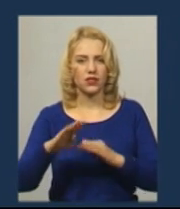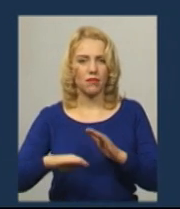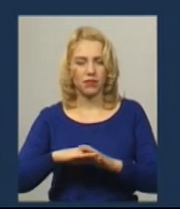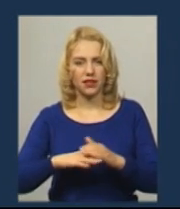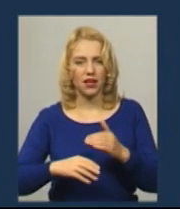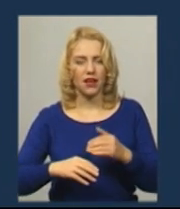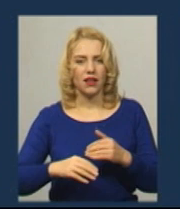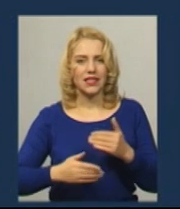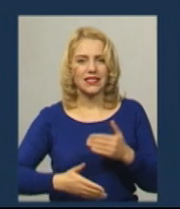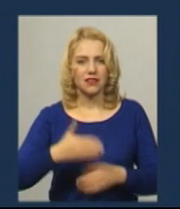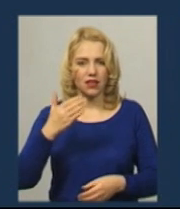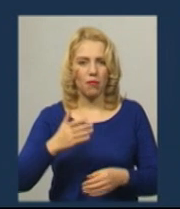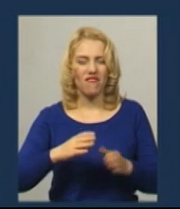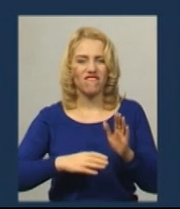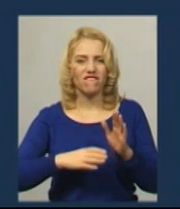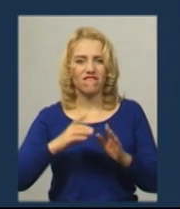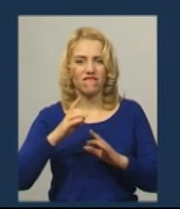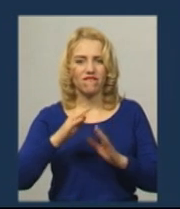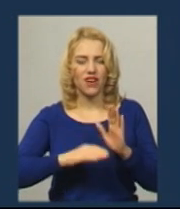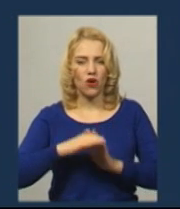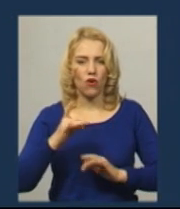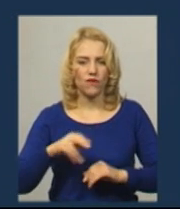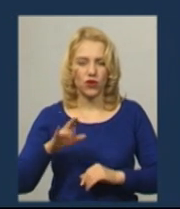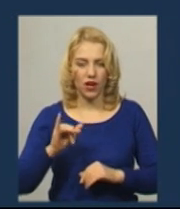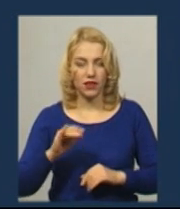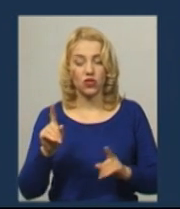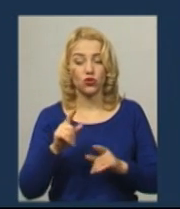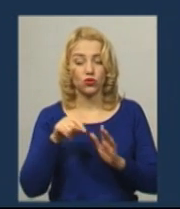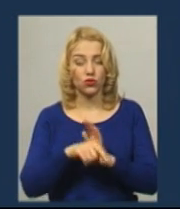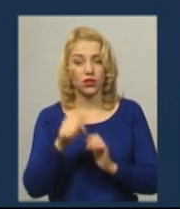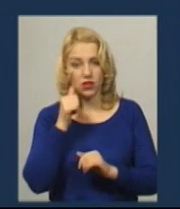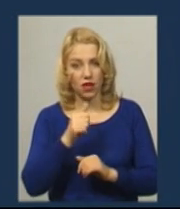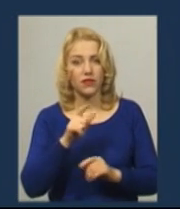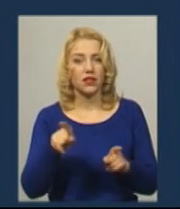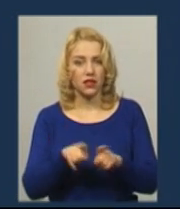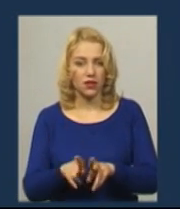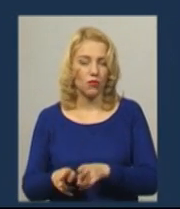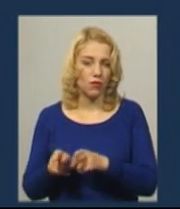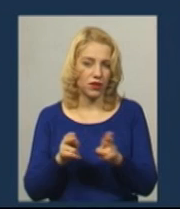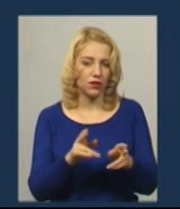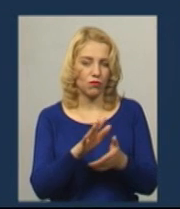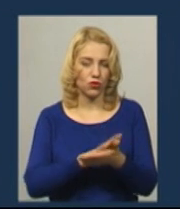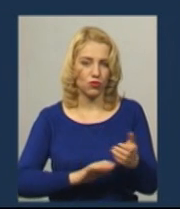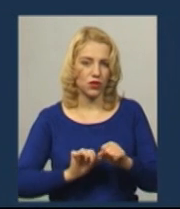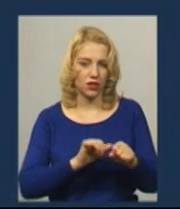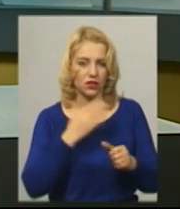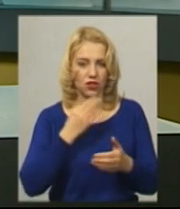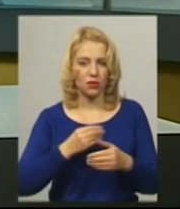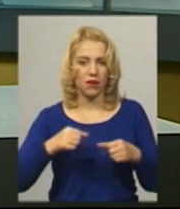а безпосередньо вже завтра ми так само знову приїдемо і продовжимо вистоювати наші проваги.